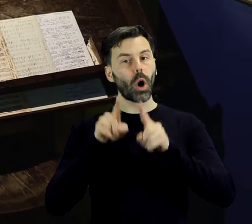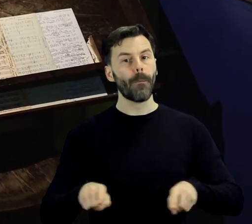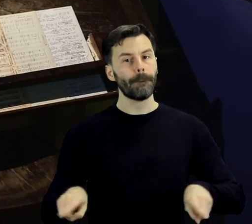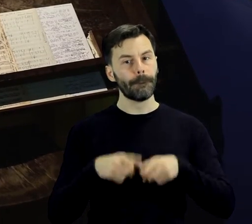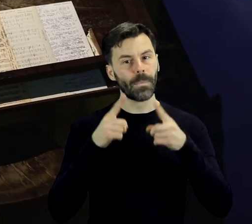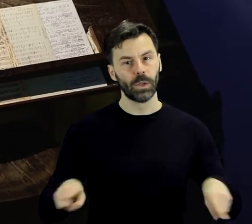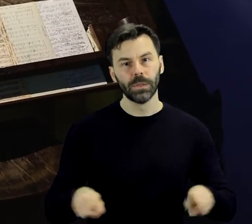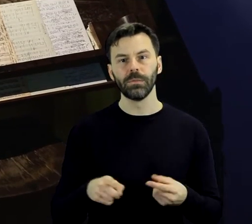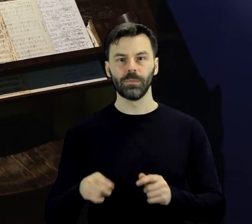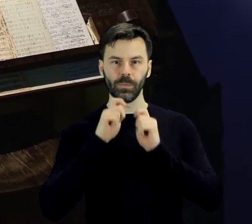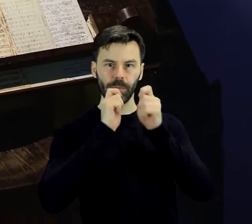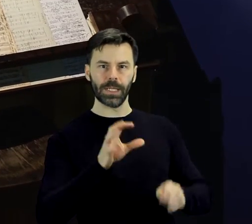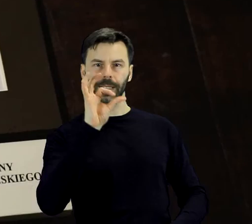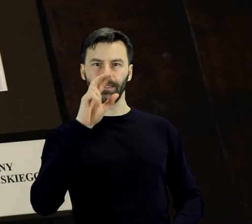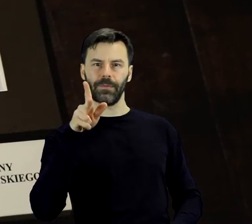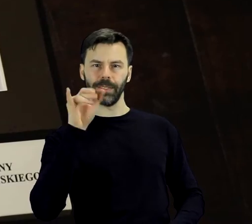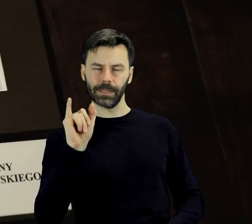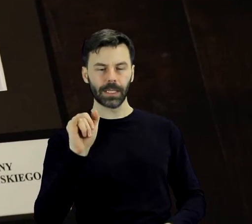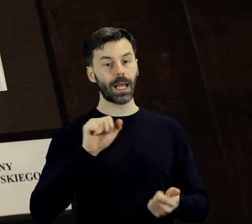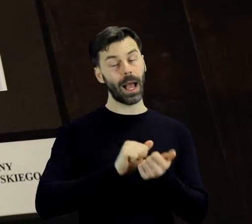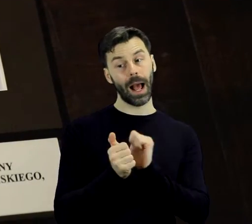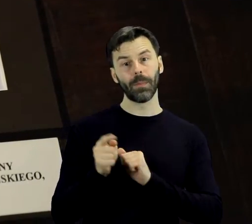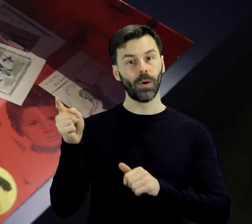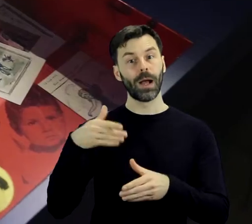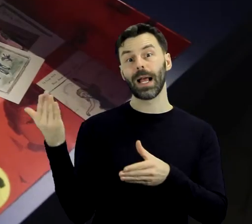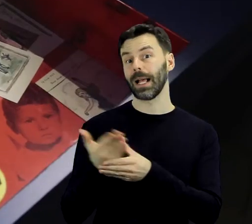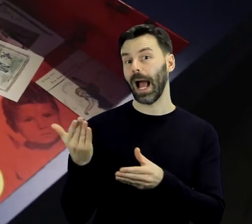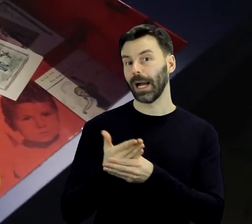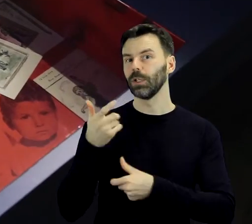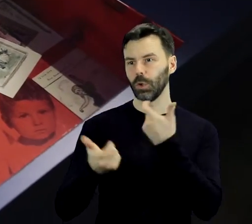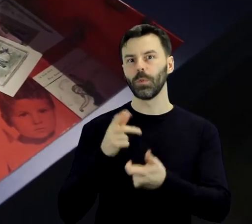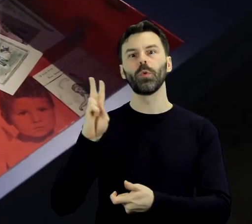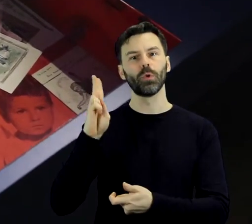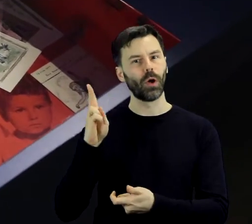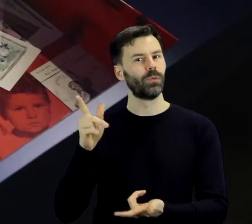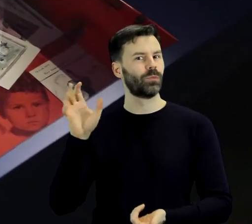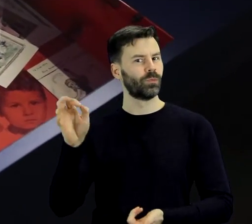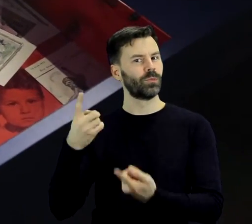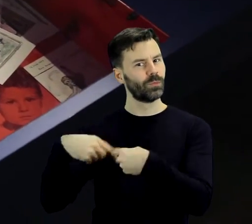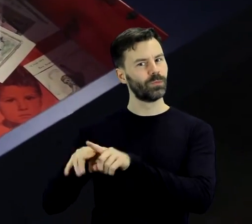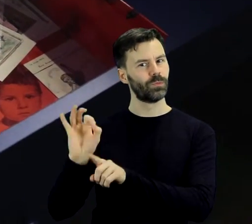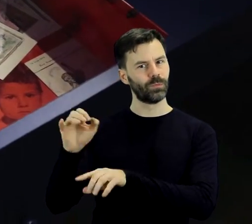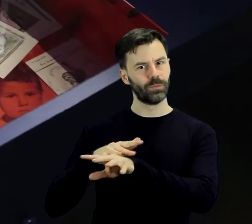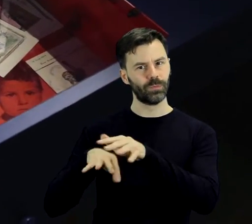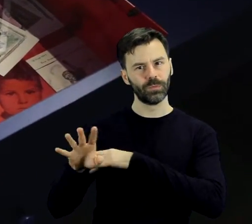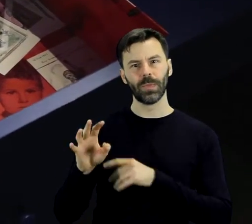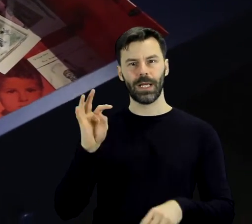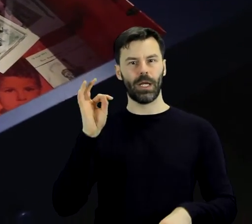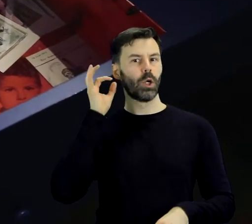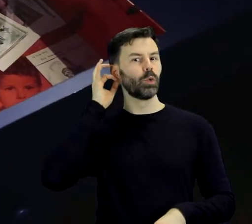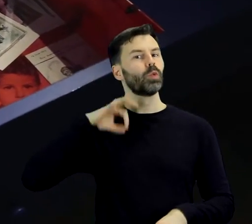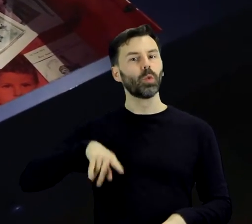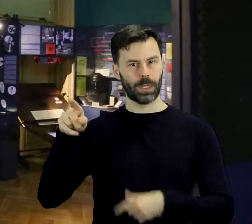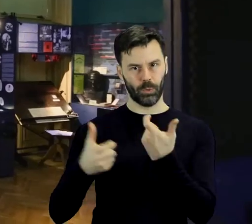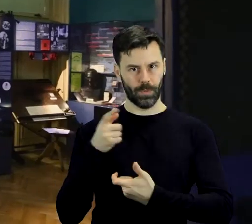od Igora Strawińskiego, czy też codziennym, na przykład własnoręcznie wykonana przez córki Tansmana Talia Kart.